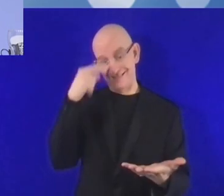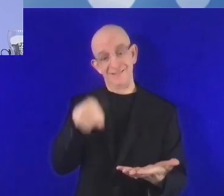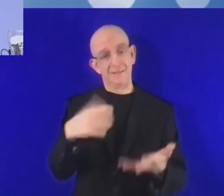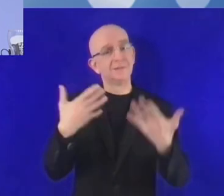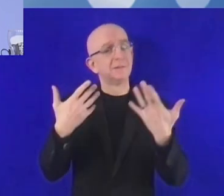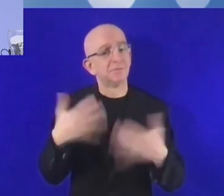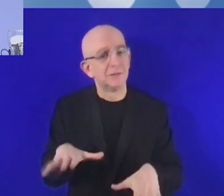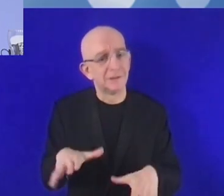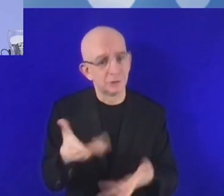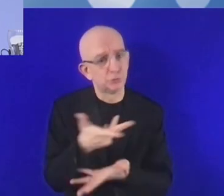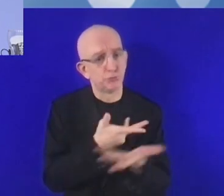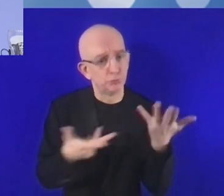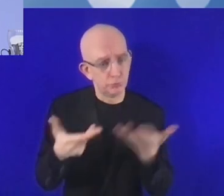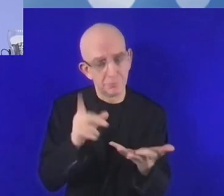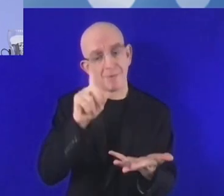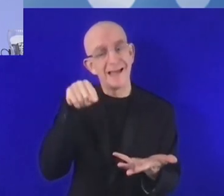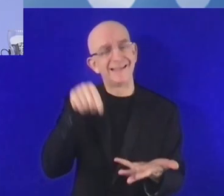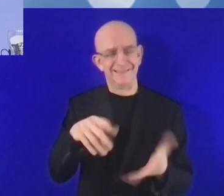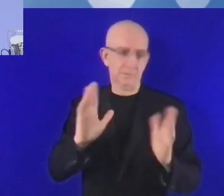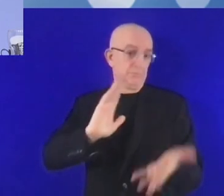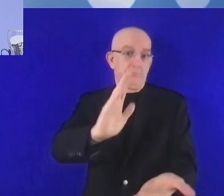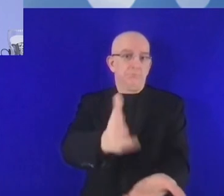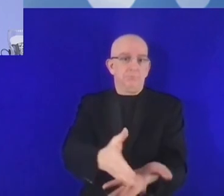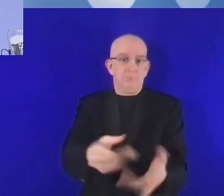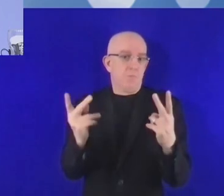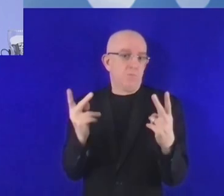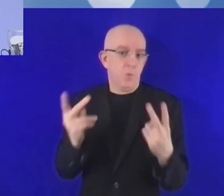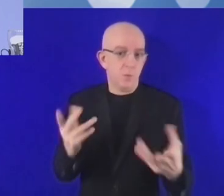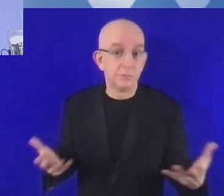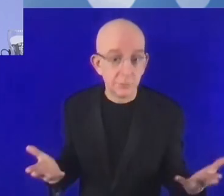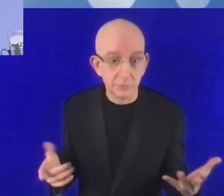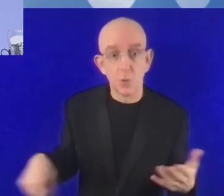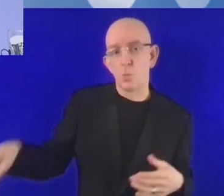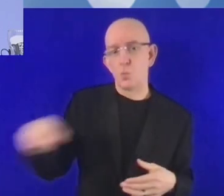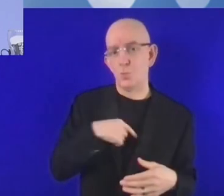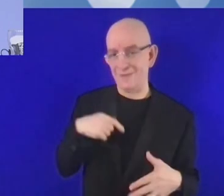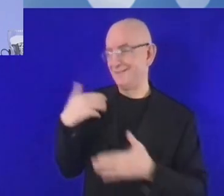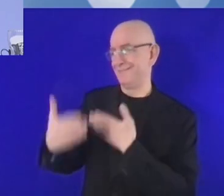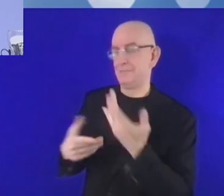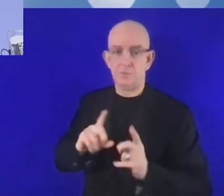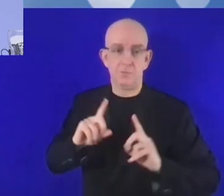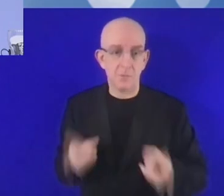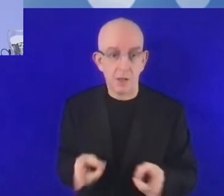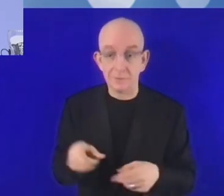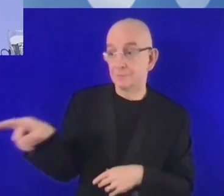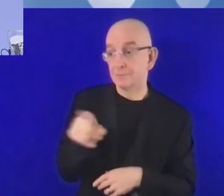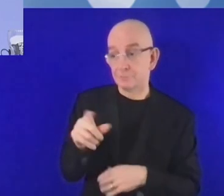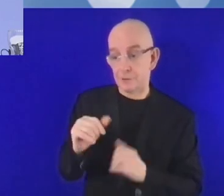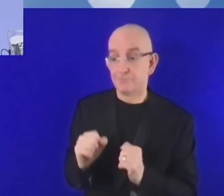تم قول شيء مهم أي أن شركات ستارت أب